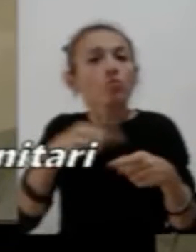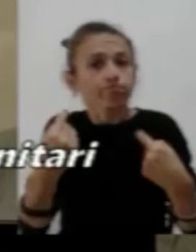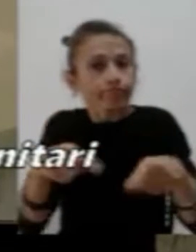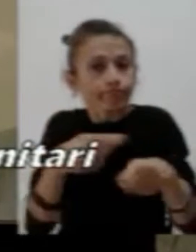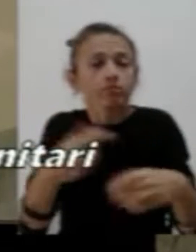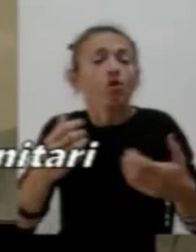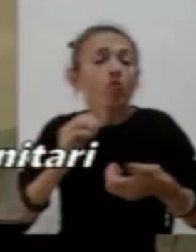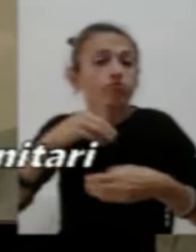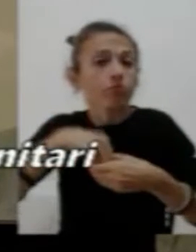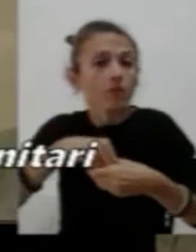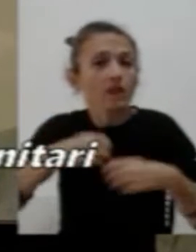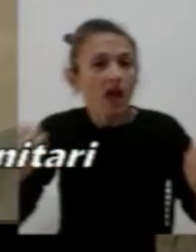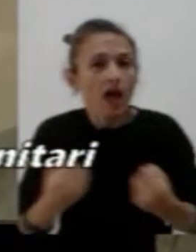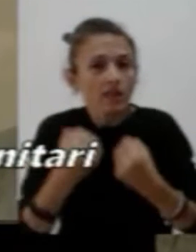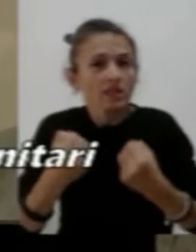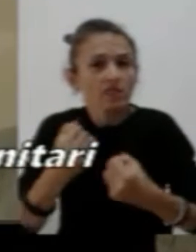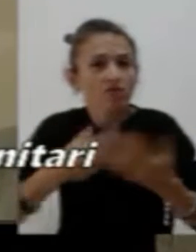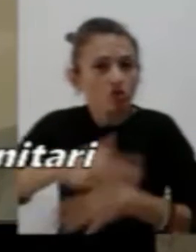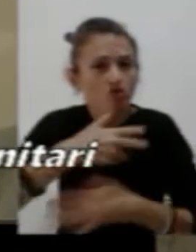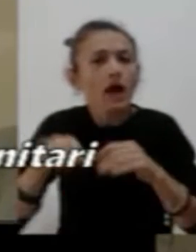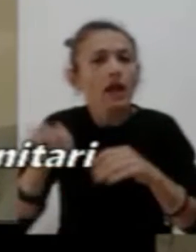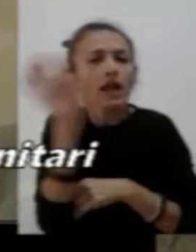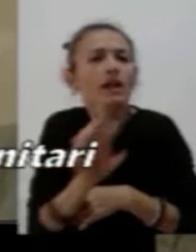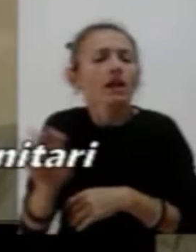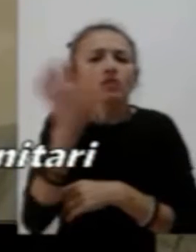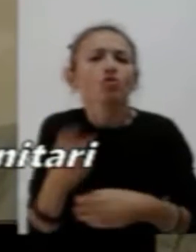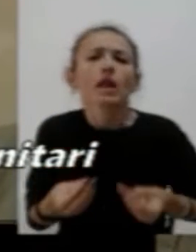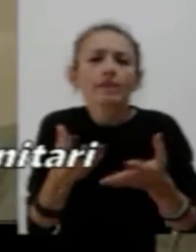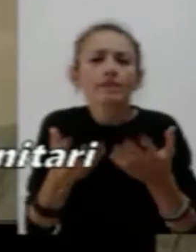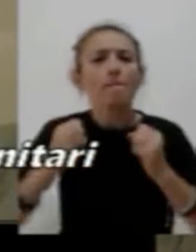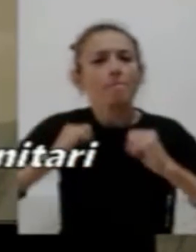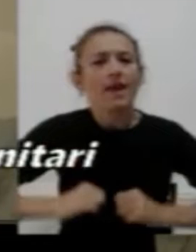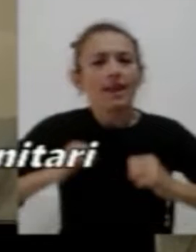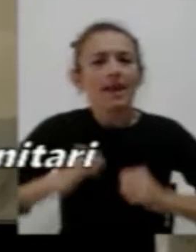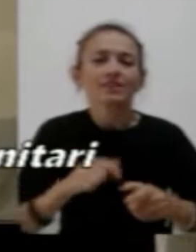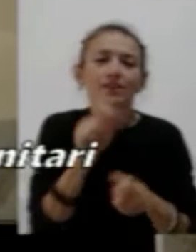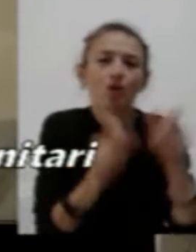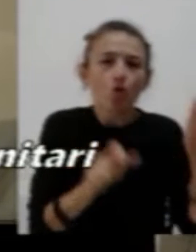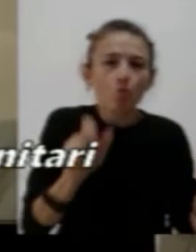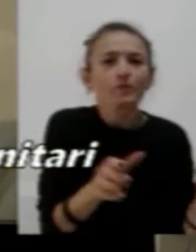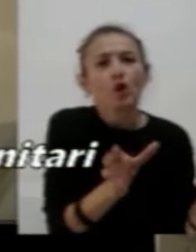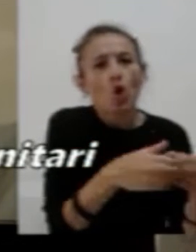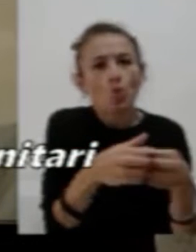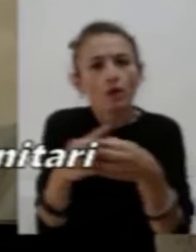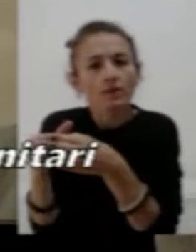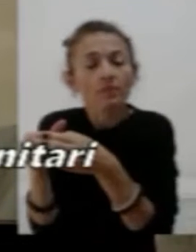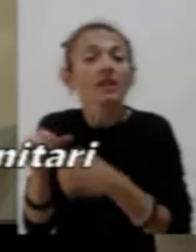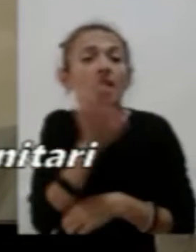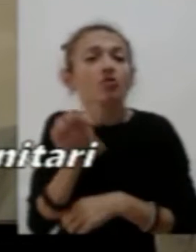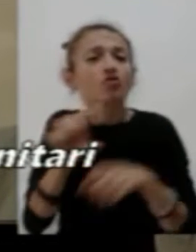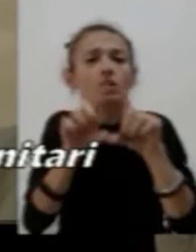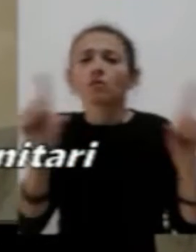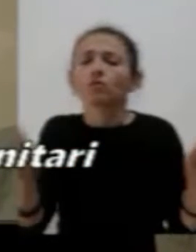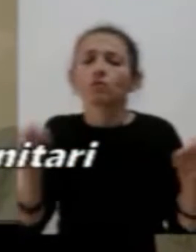benessere dei cittadini e delle comunità, appunto Regione Liguria ha sempre sostenuto queste associazioni.